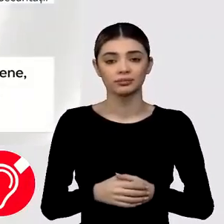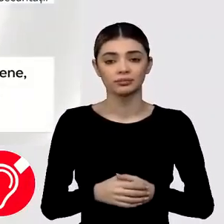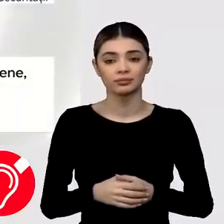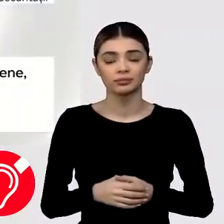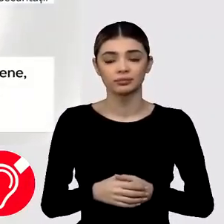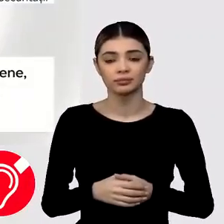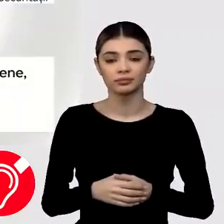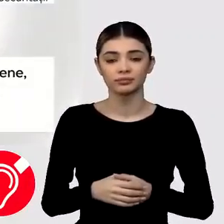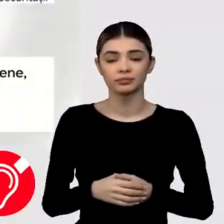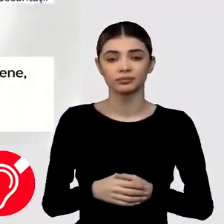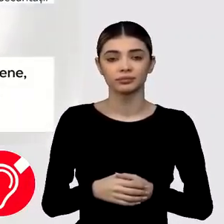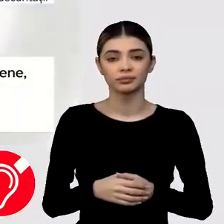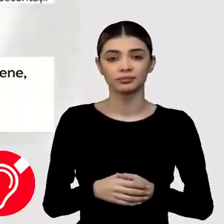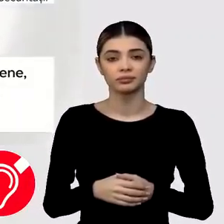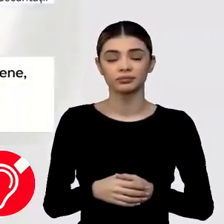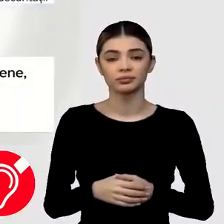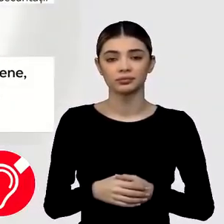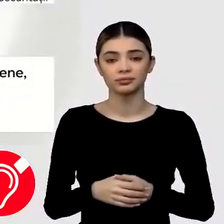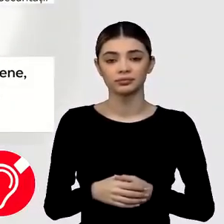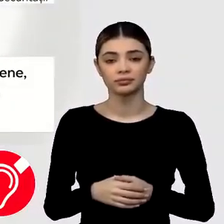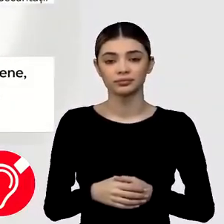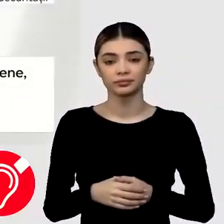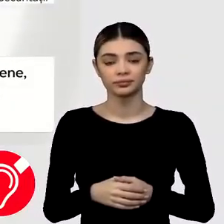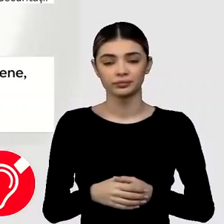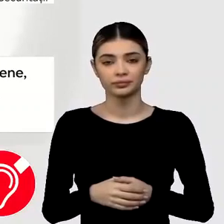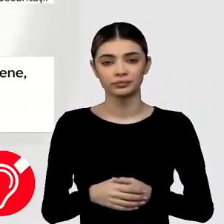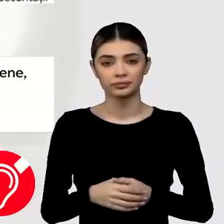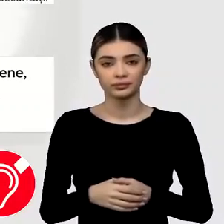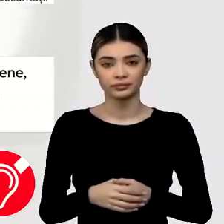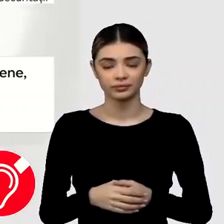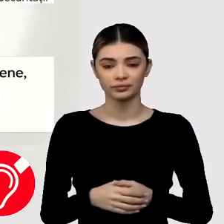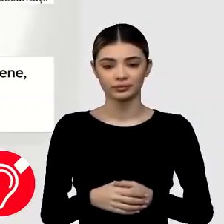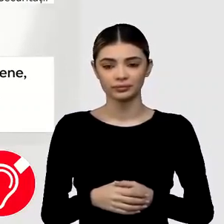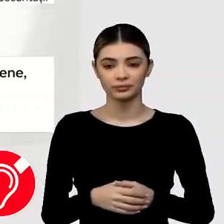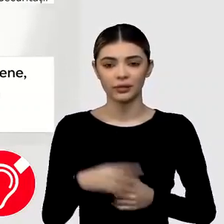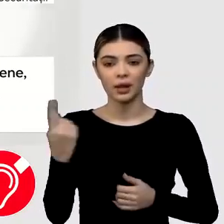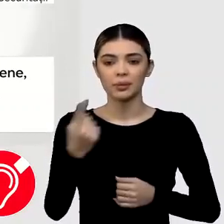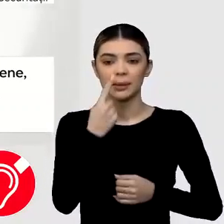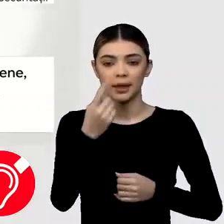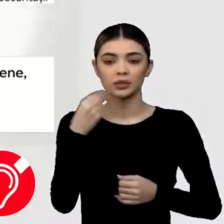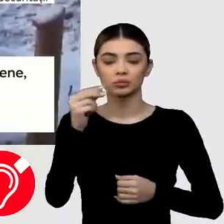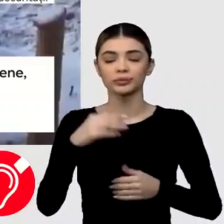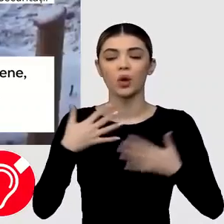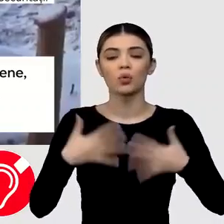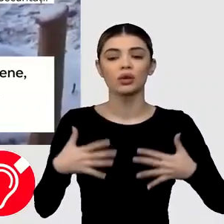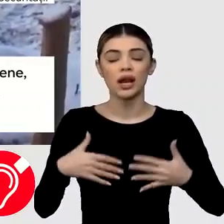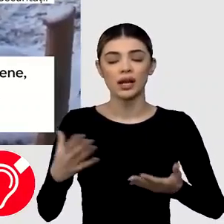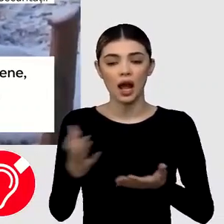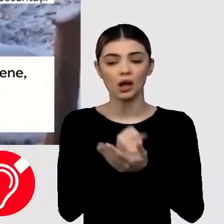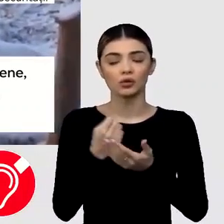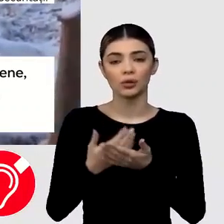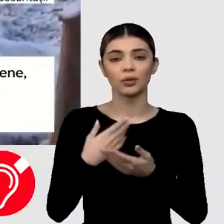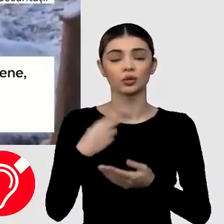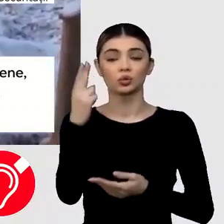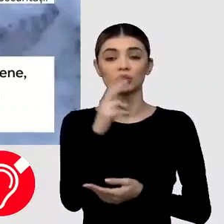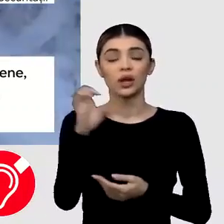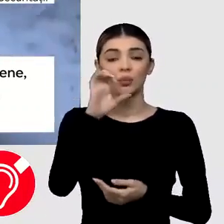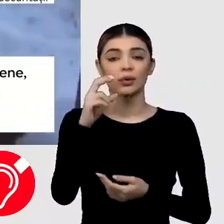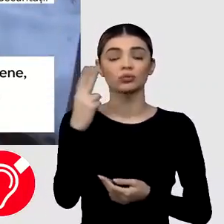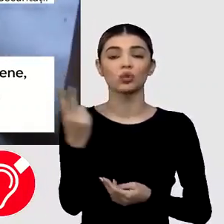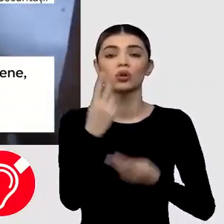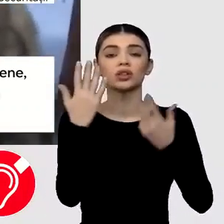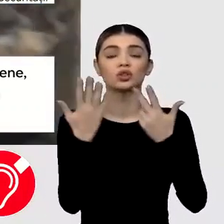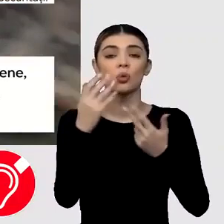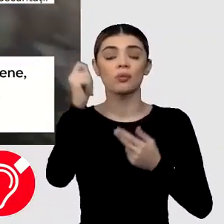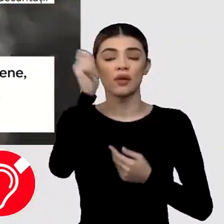Da, aici cred că sunt cele mai mari disensiuni. În primul rând, Ucraina a depus o cerere de aderare la Uniune pe 28